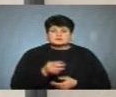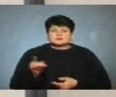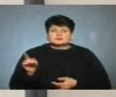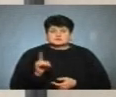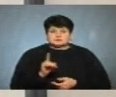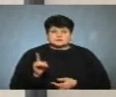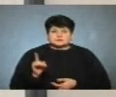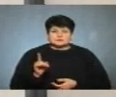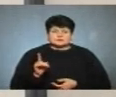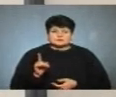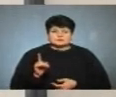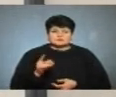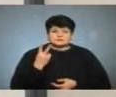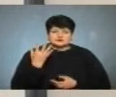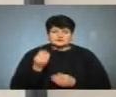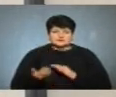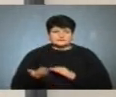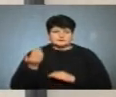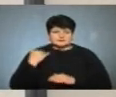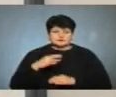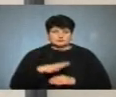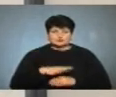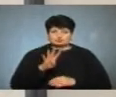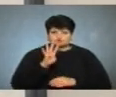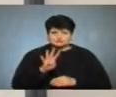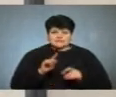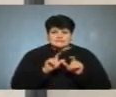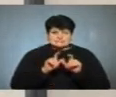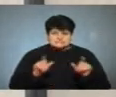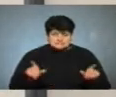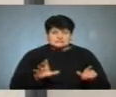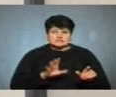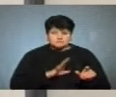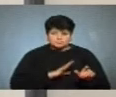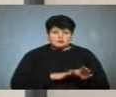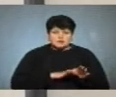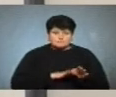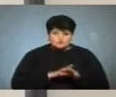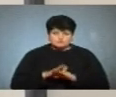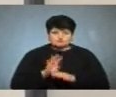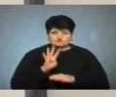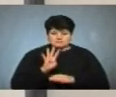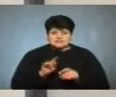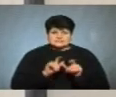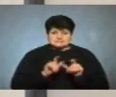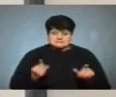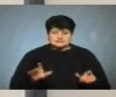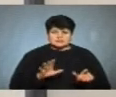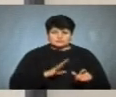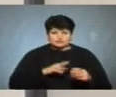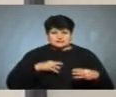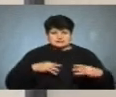два дні тому у нас було чотири заклади, які перебували, повністю чотири заклади, які перебували на